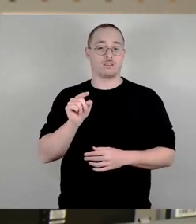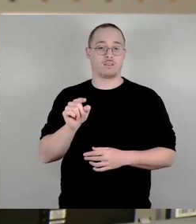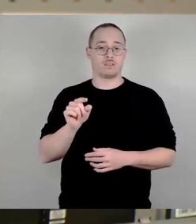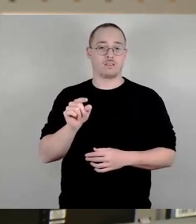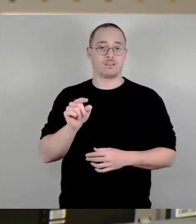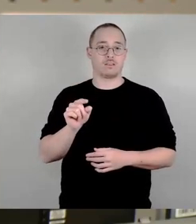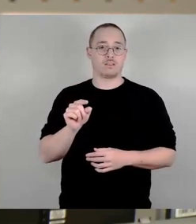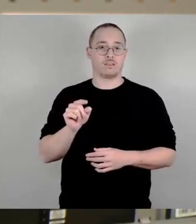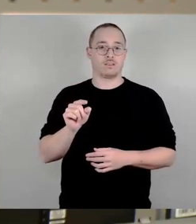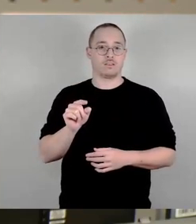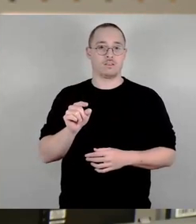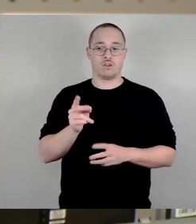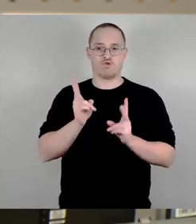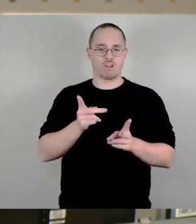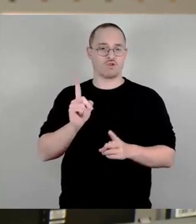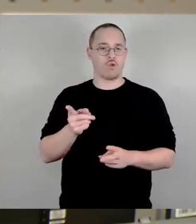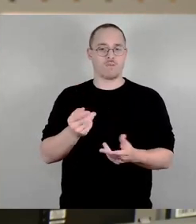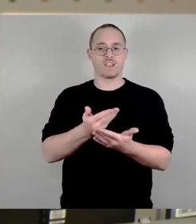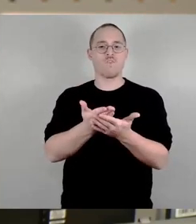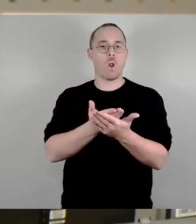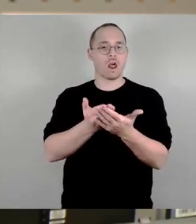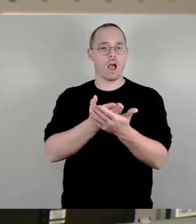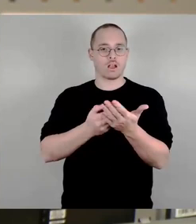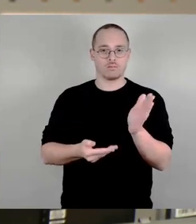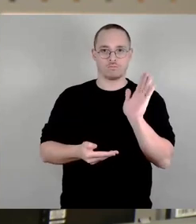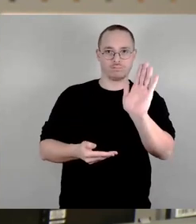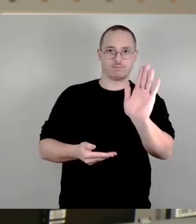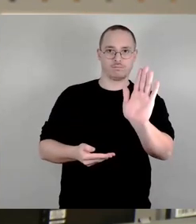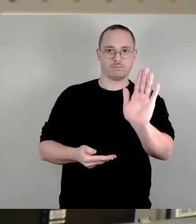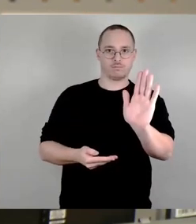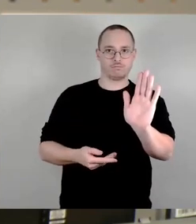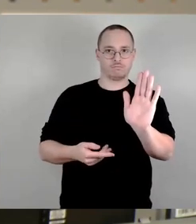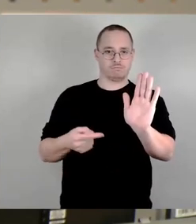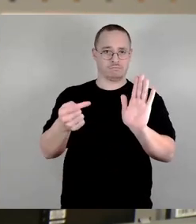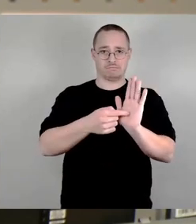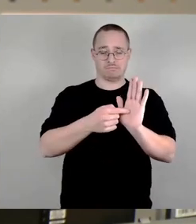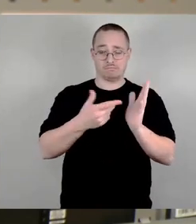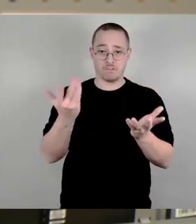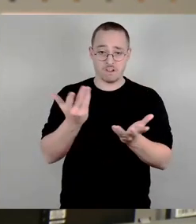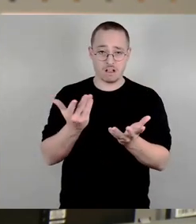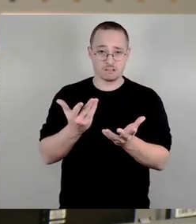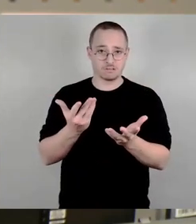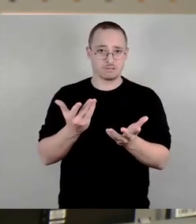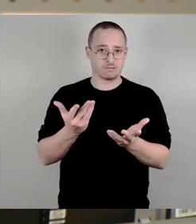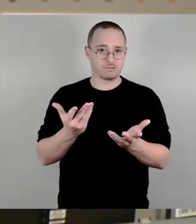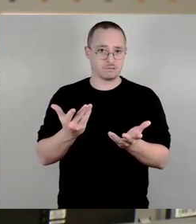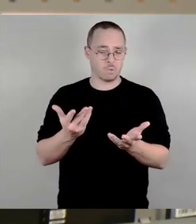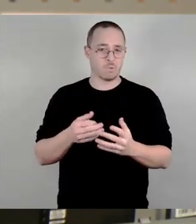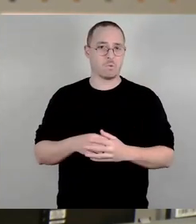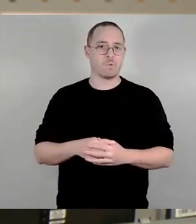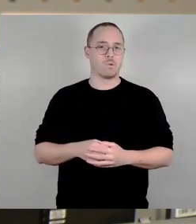was vorlegen soll, wie sich das entwickelt. Wir haben das jetzt eigentlich schon fast da. Im letzten Finanzausschuss hat ja Herr Weiermüller vom Steueramt